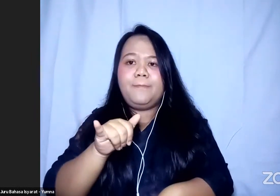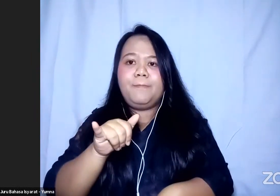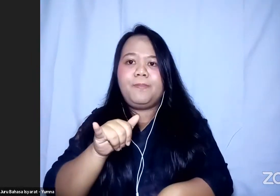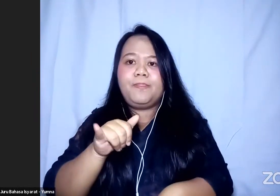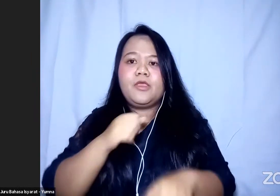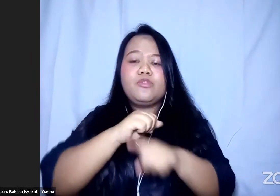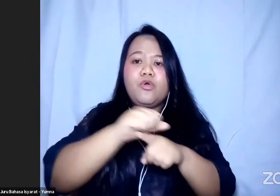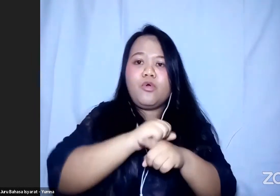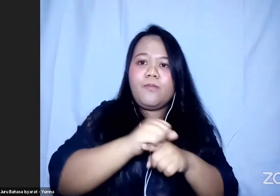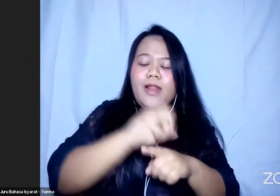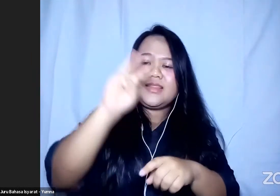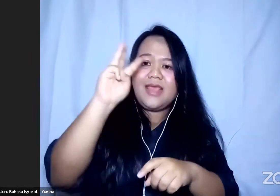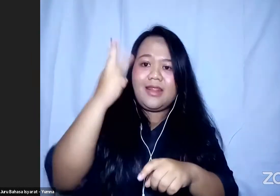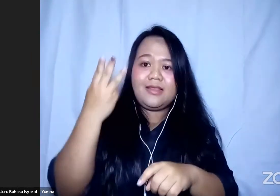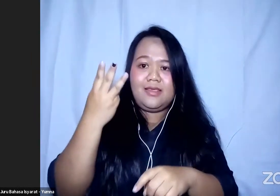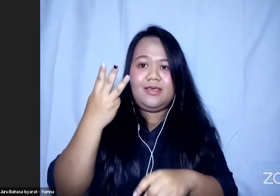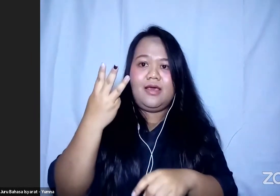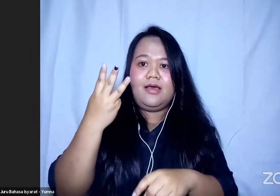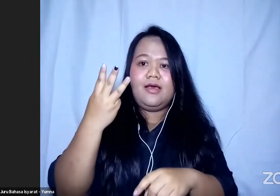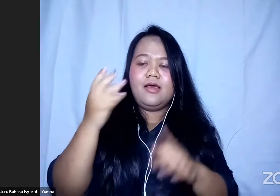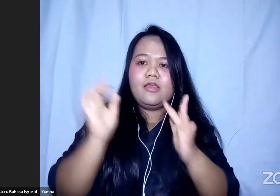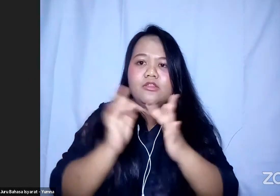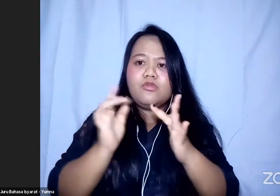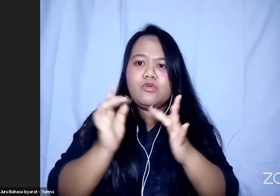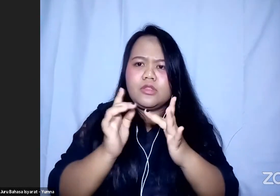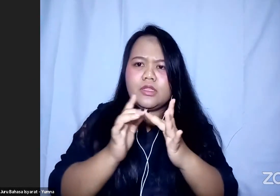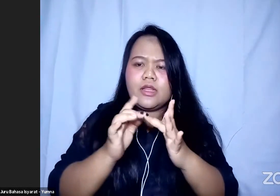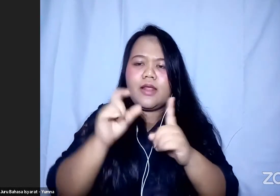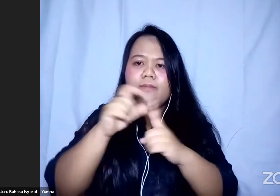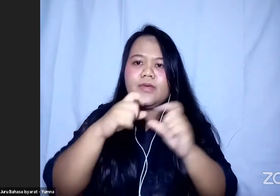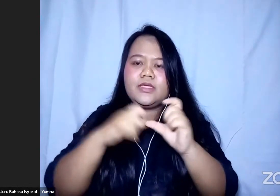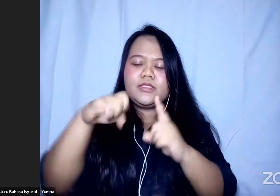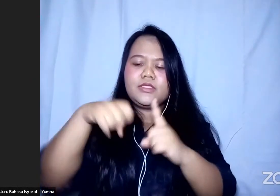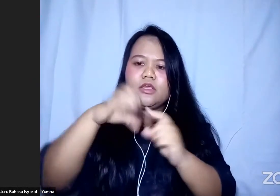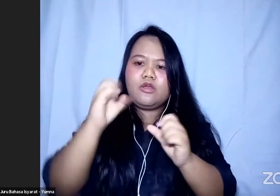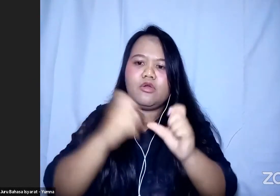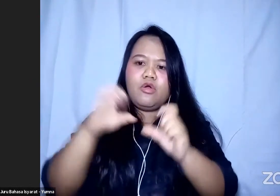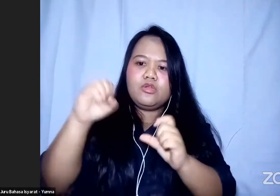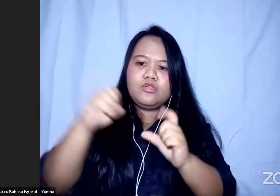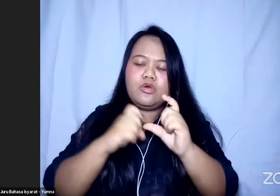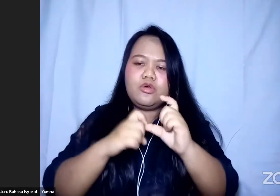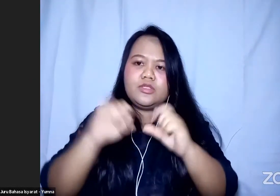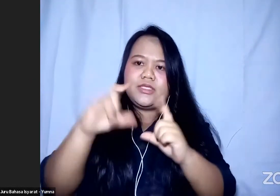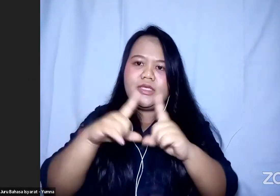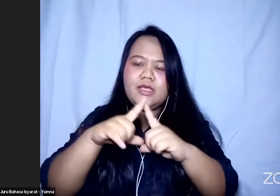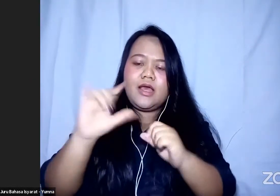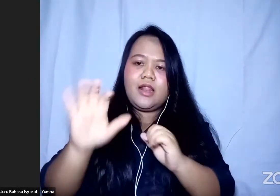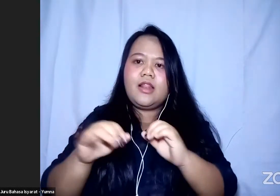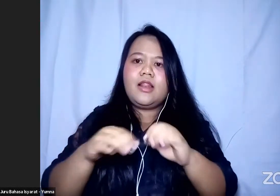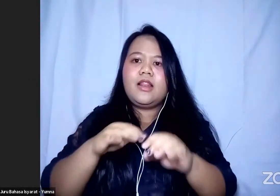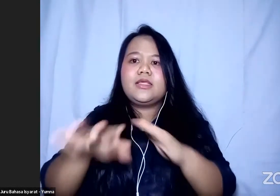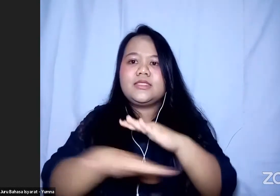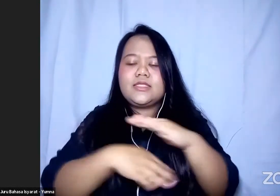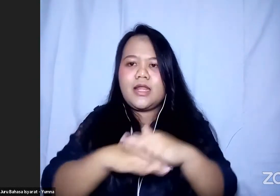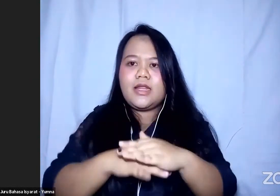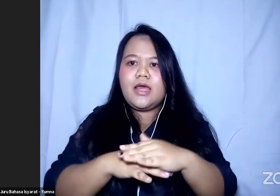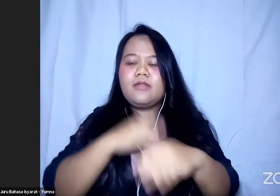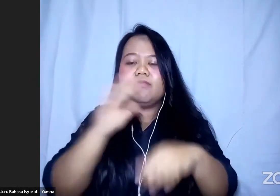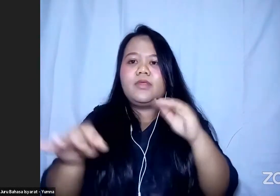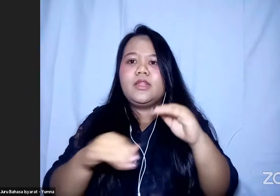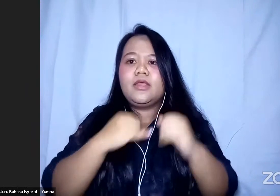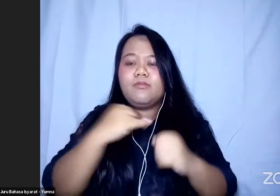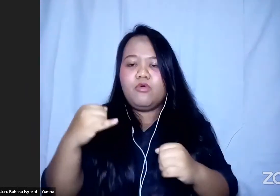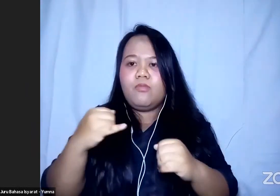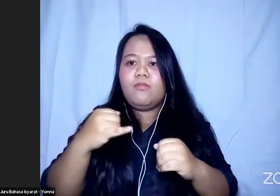Pelatihan Yang Ketiga Terkait Dukungan Psikososial Dan Standar Minimum Pelindungan Anak Ini Akan Lebih